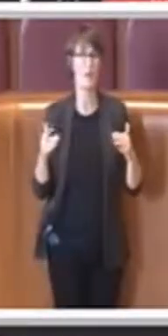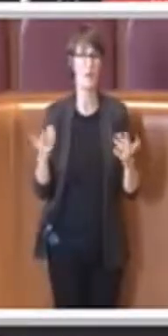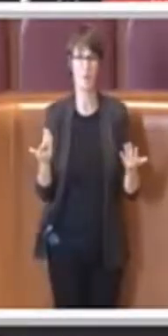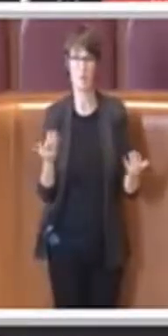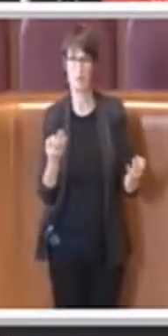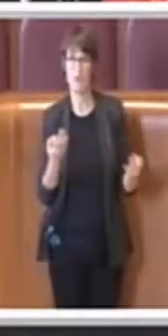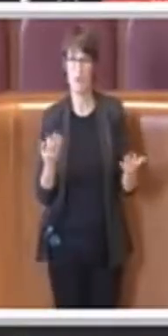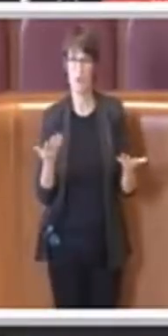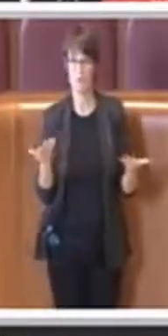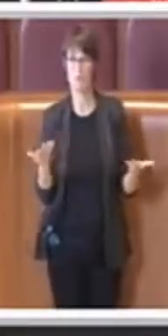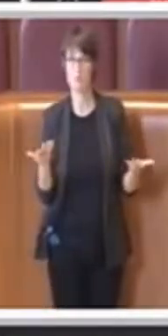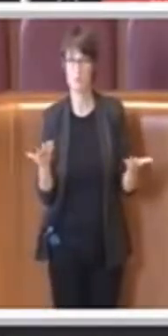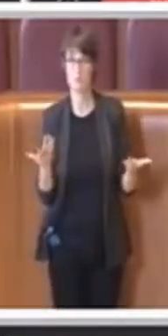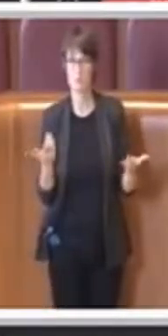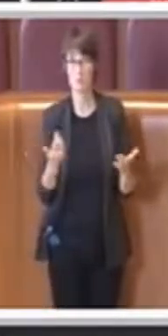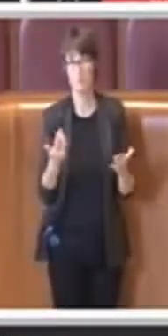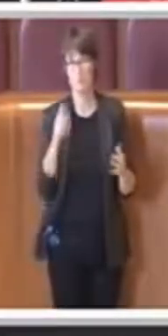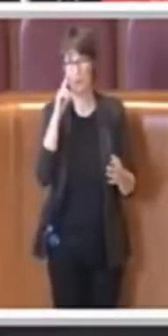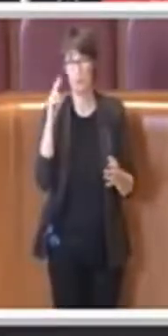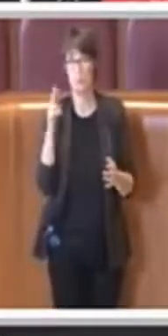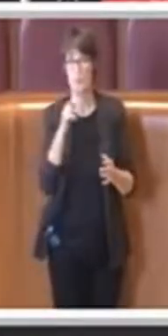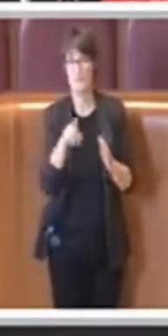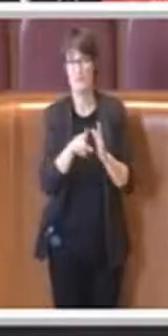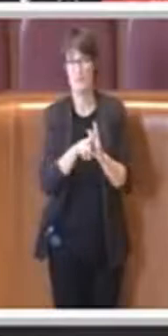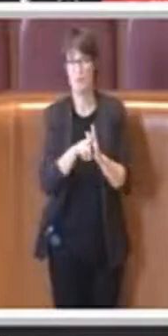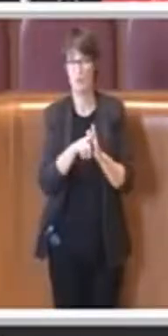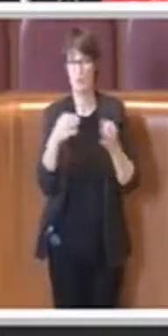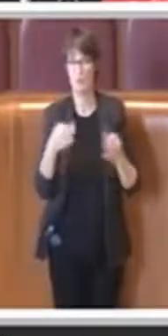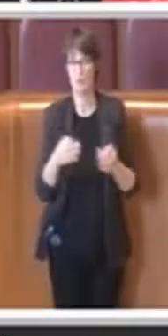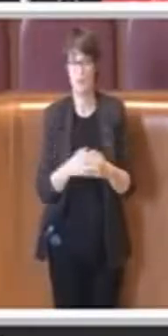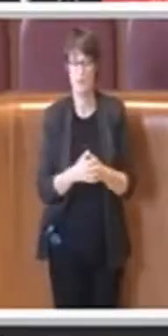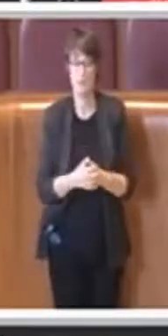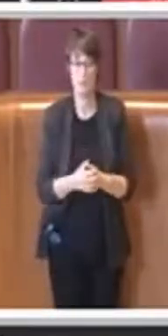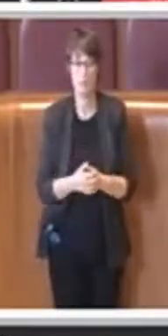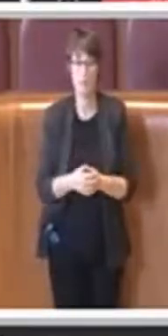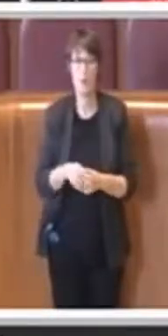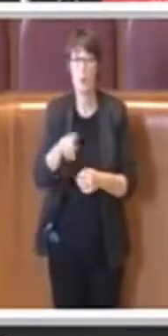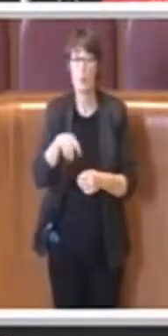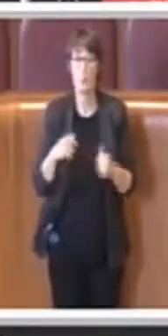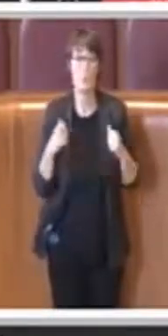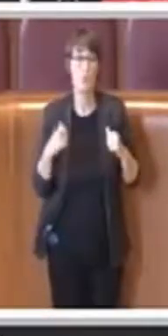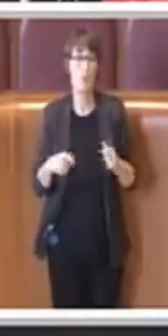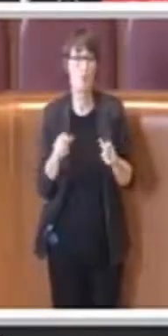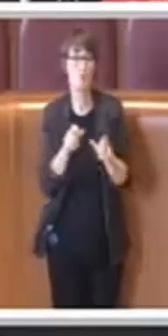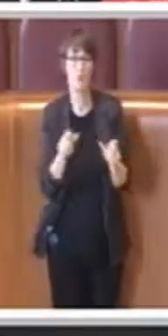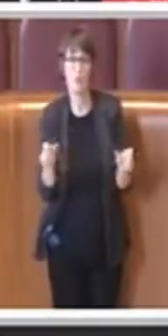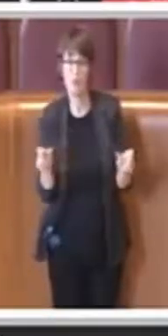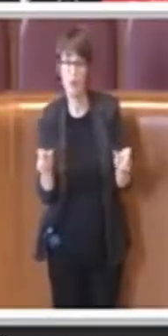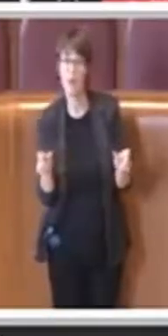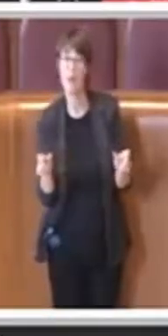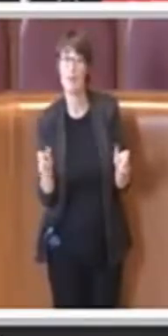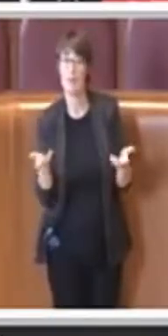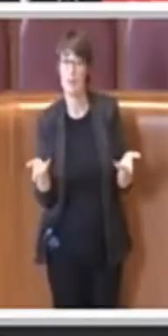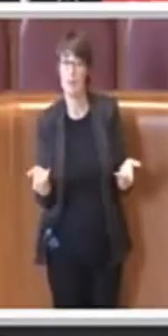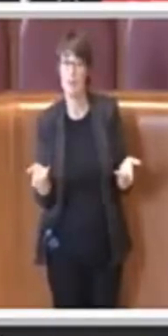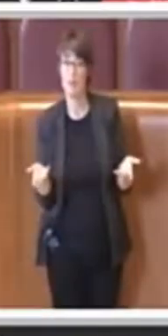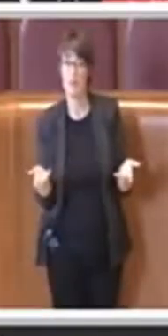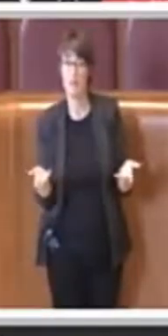l'amministrazione ma anche ovviamente la cittadinanza, l'unità di promotore o chiunque o in questo caso